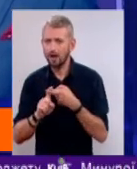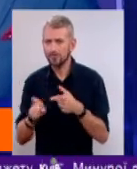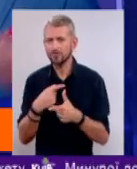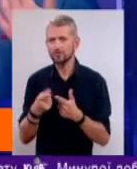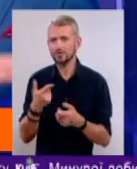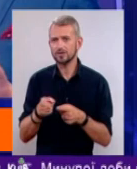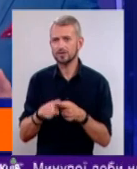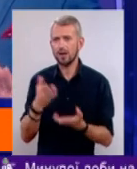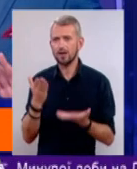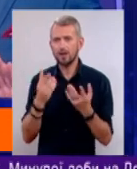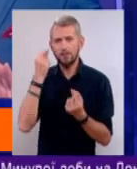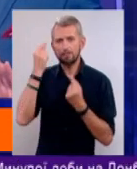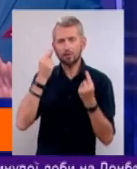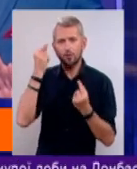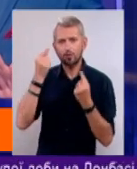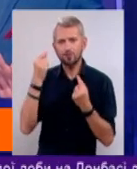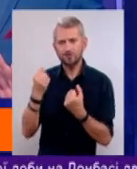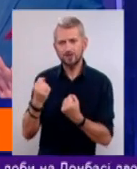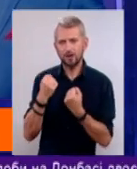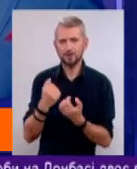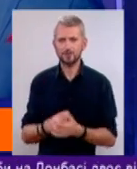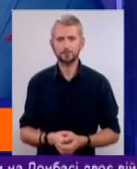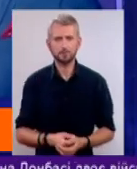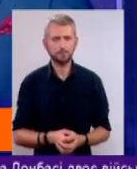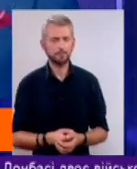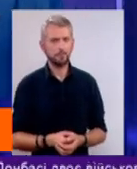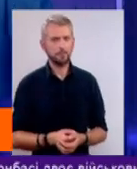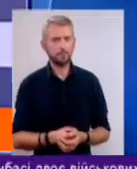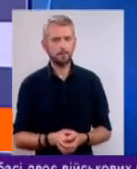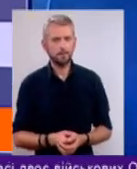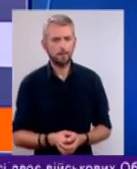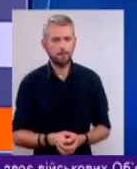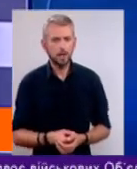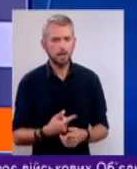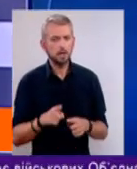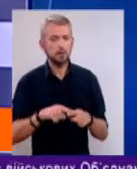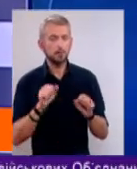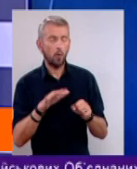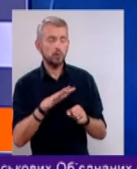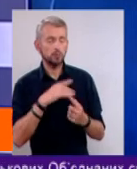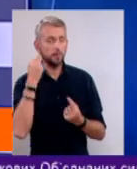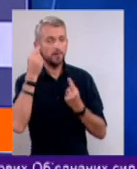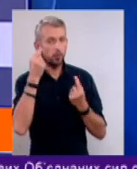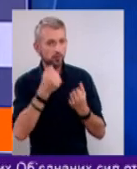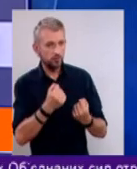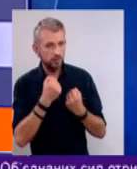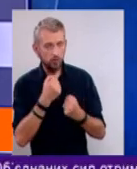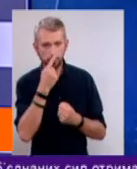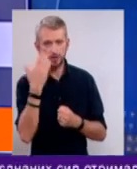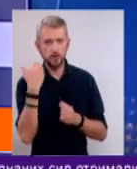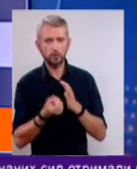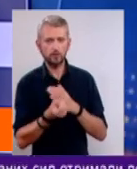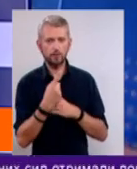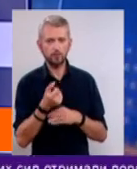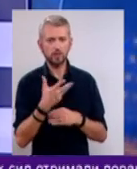можливо, якийсь такий психологічний, психологічний захист? Почисті це може бути психологічним захистом. І недавно з'явилась,